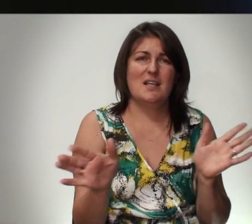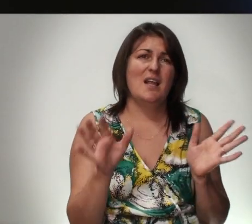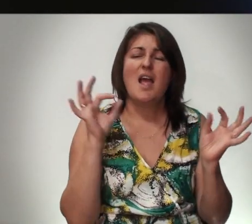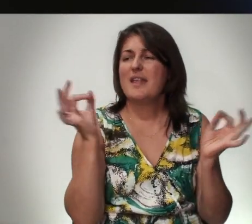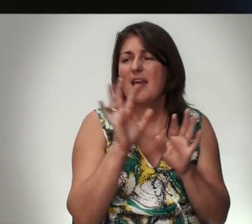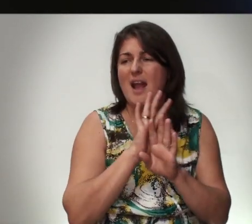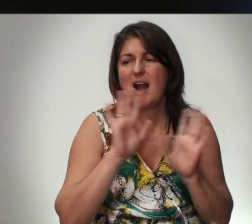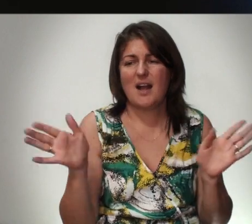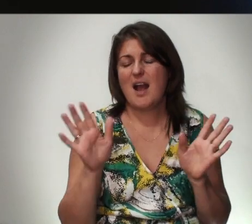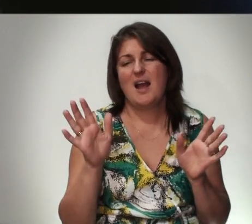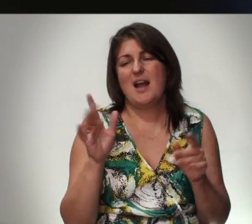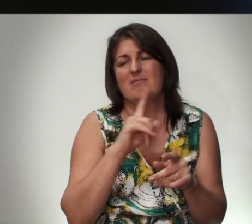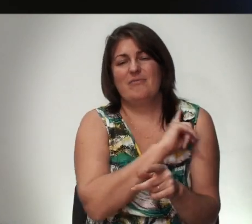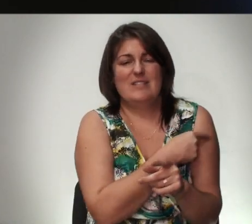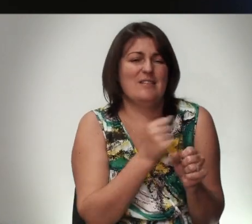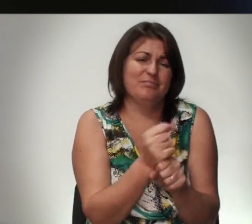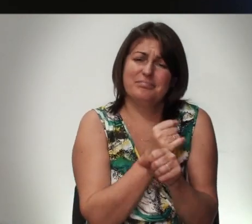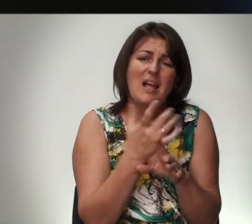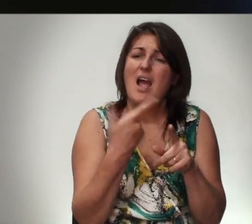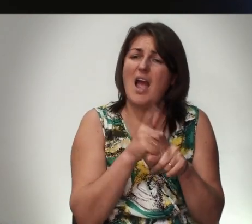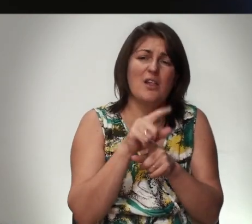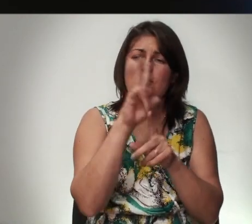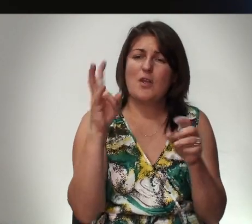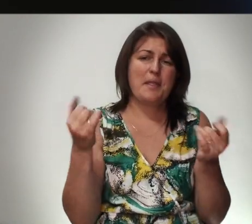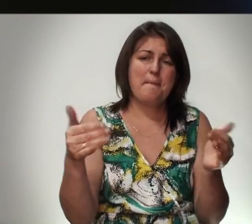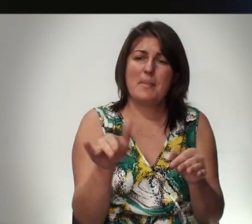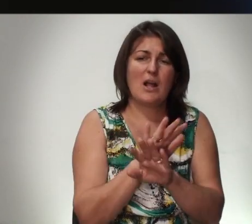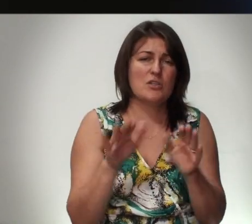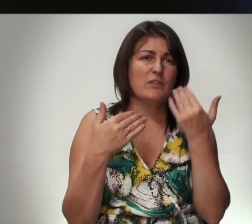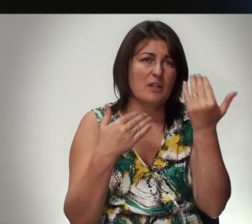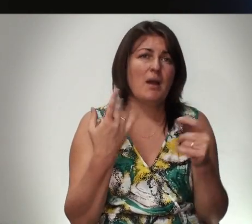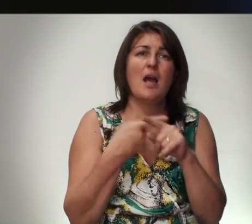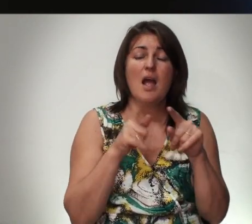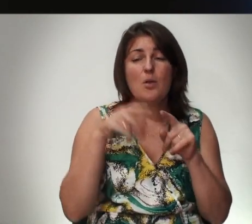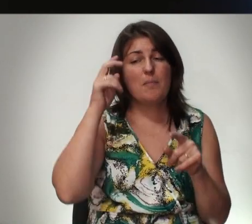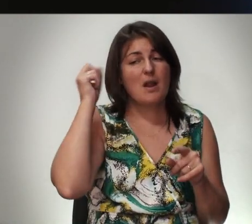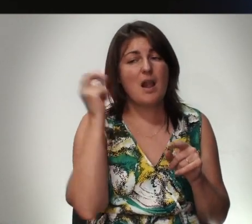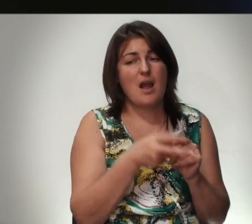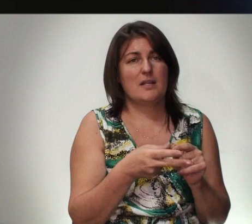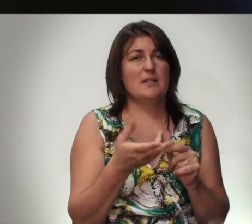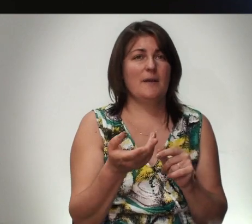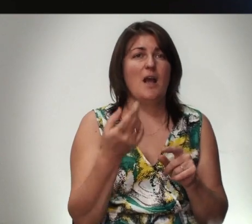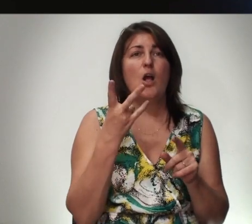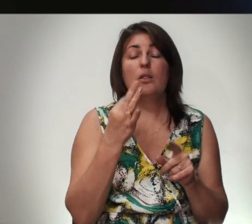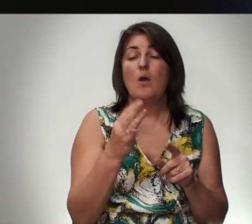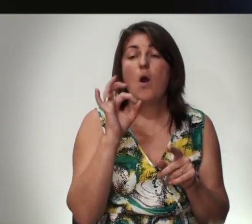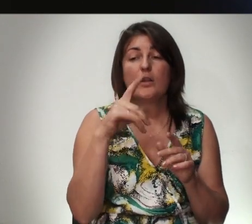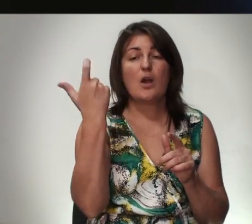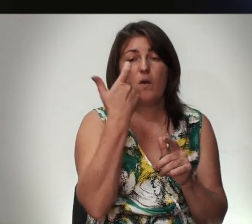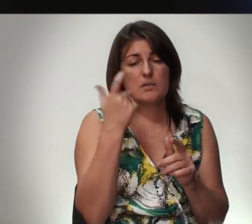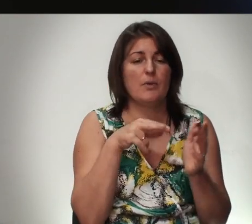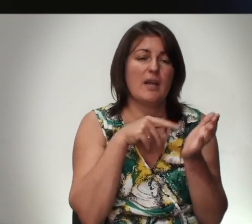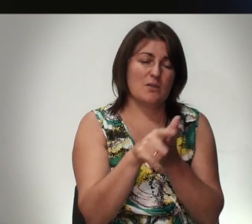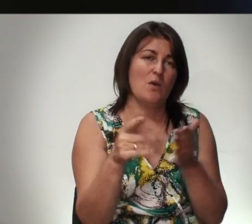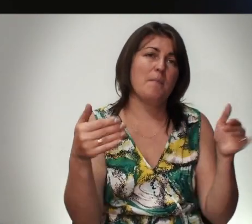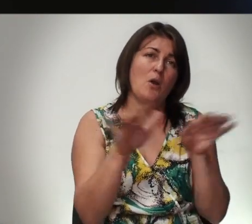Никакая Физическая Сила Она не Благословит Тебя Это проклятие Но от Господа Исходит